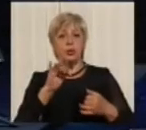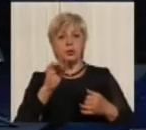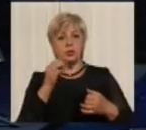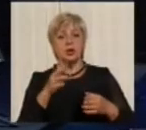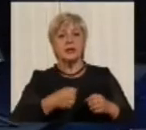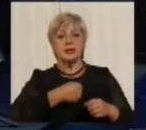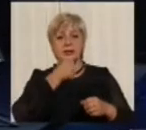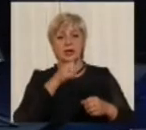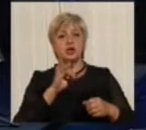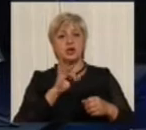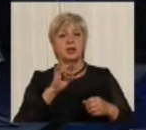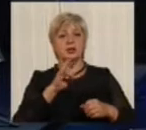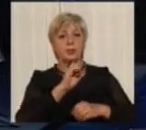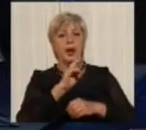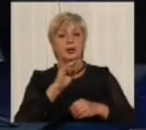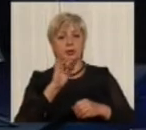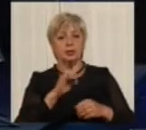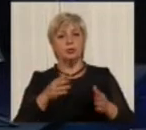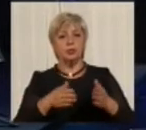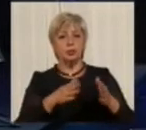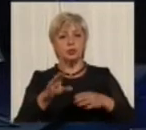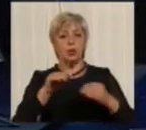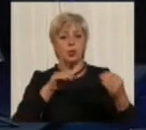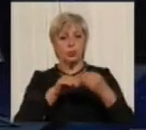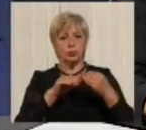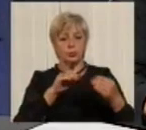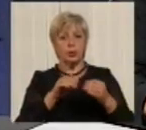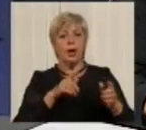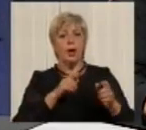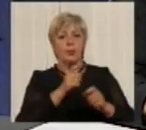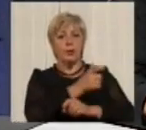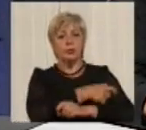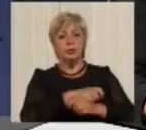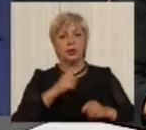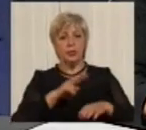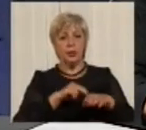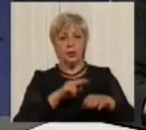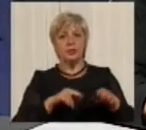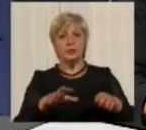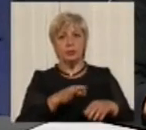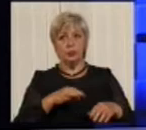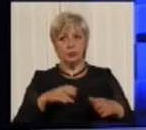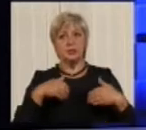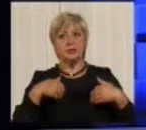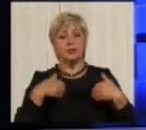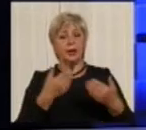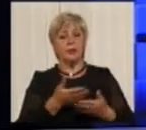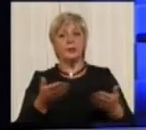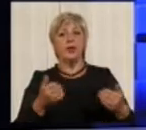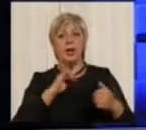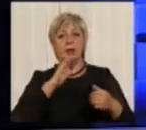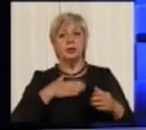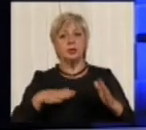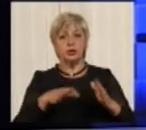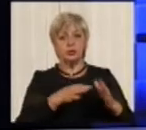інспектор відділу безпеки дорожнього руху управління патрульної поліції в області. Вітаю вас! Вітаю, Віталі! Отже, наша область